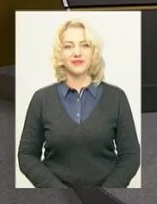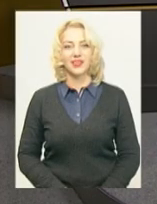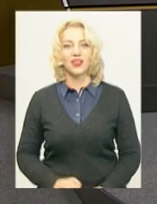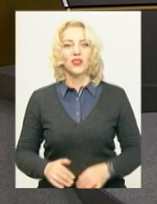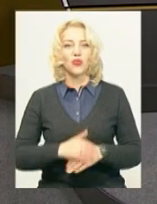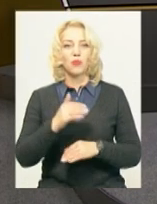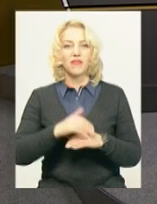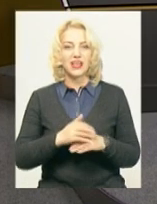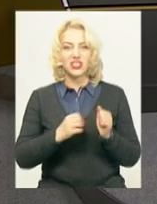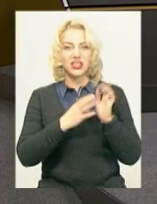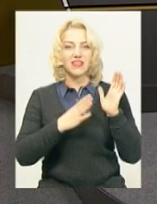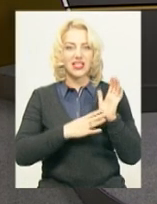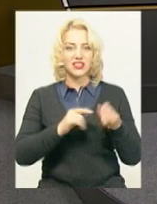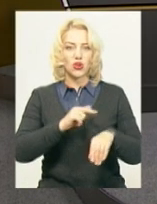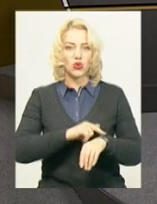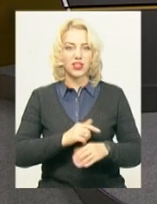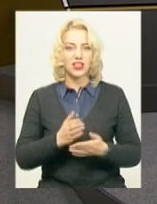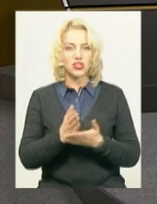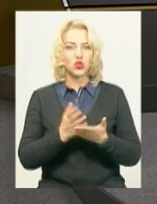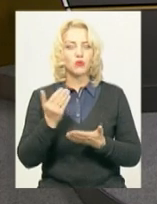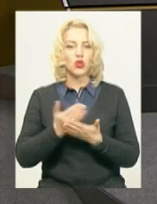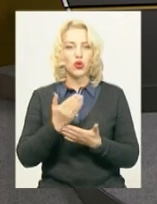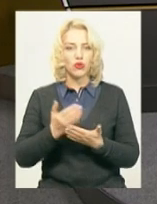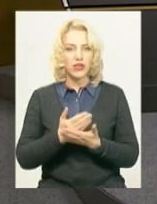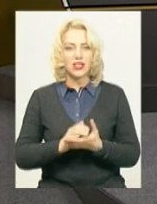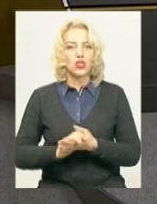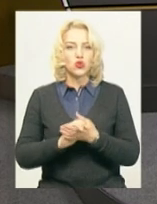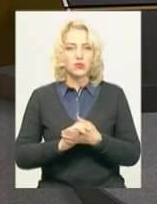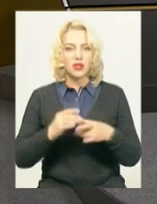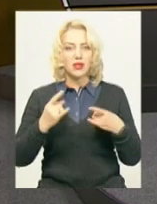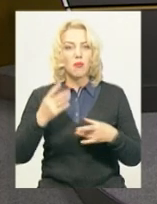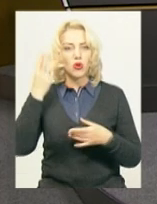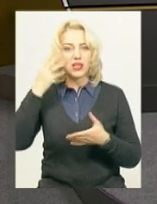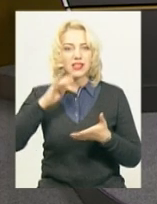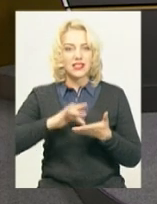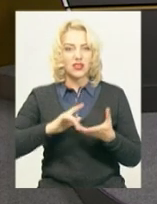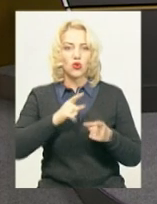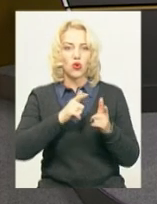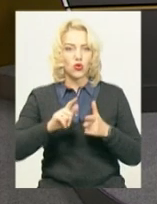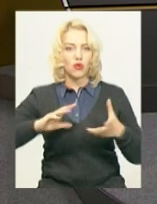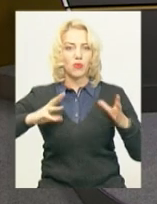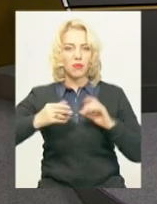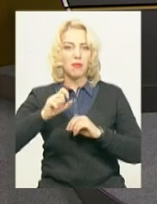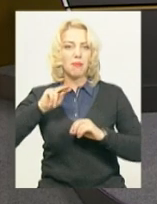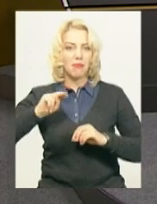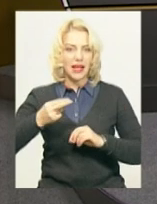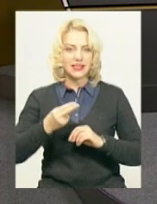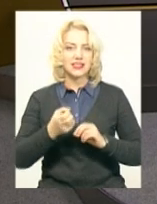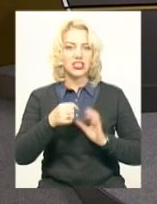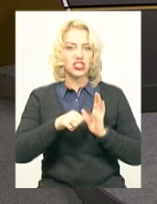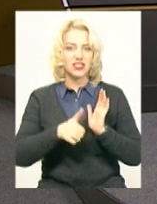Доброго вечора, 19-та година. Служба новин Суспільного телебачення «Поділяцентр» готова підбити інформаційний підсумок п'ятниці 16